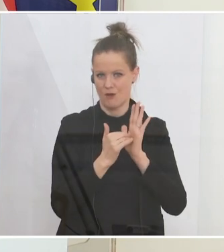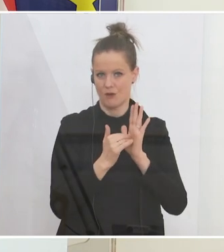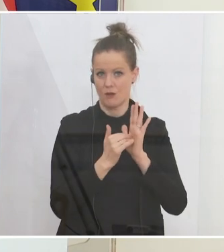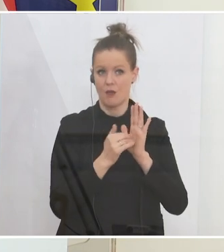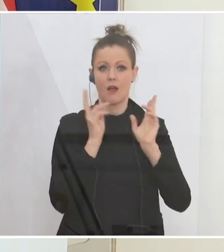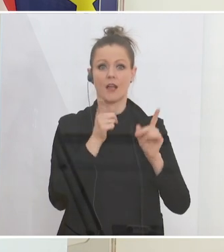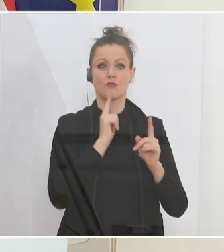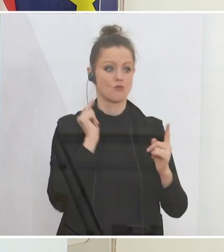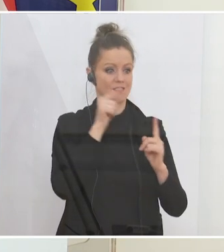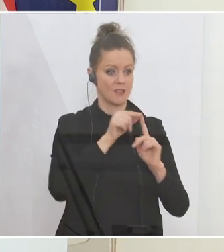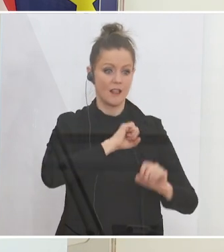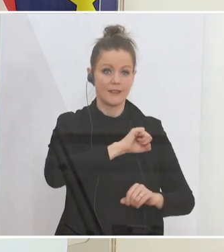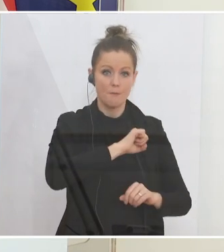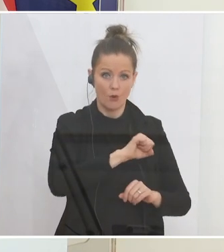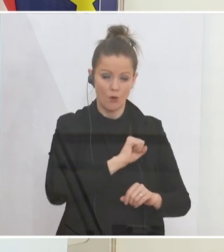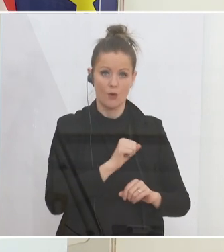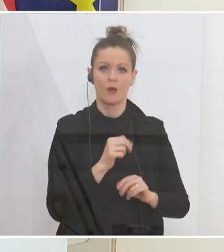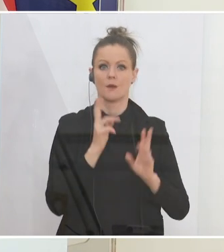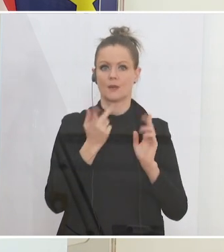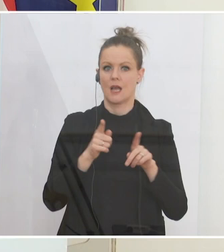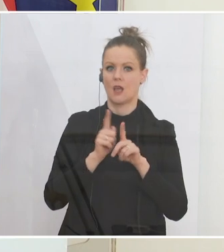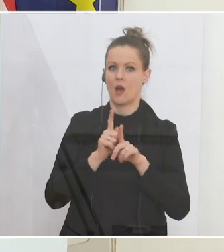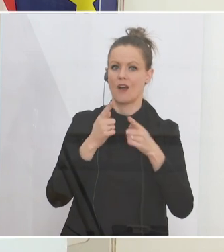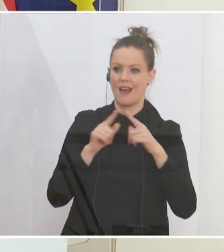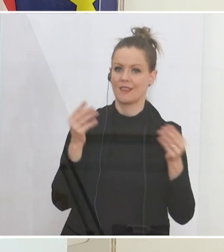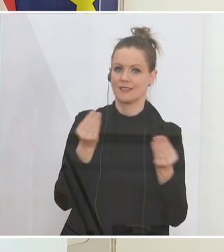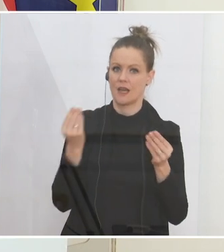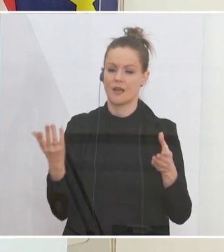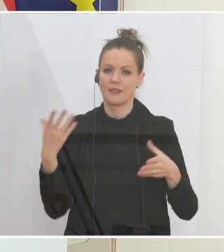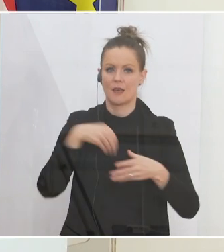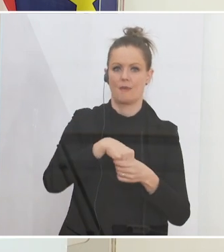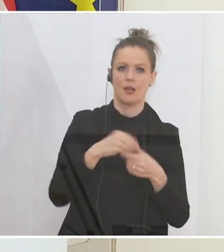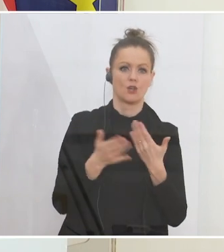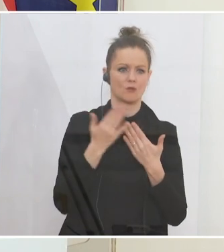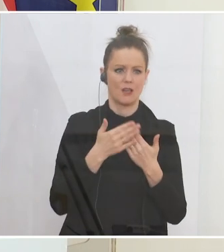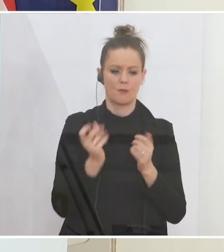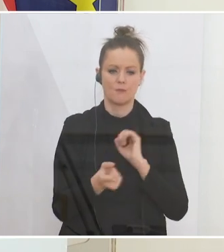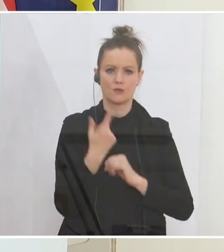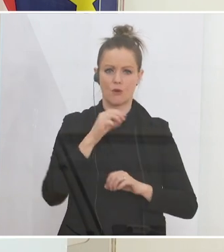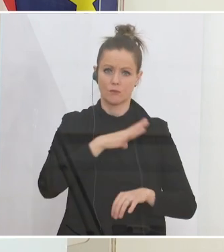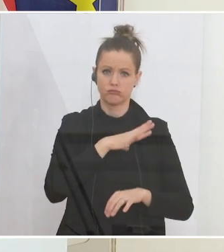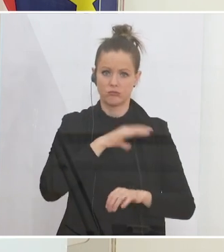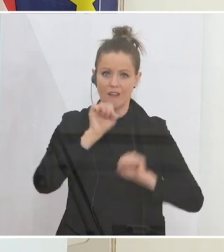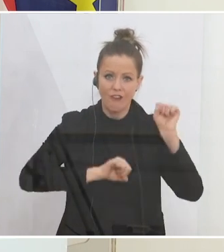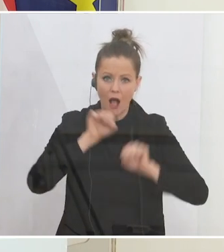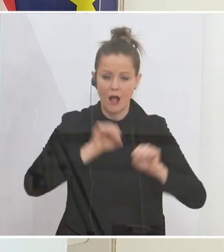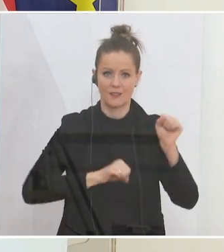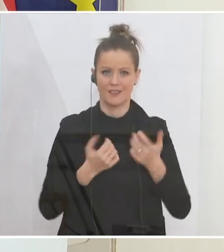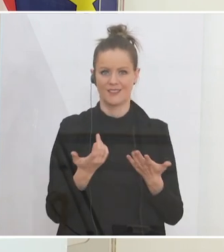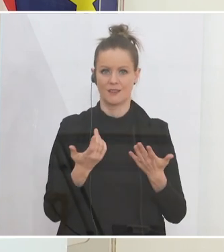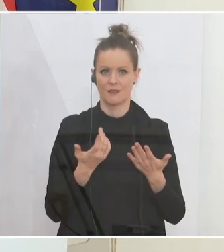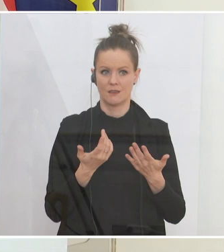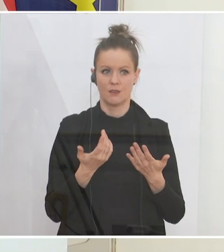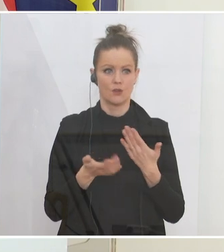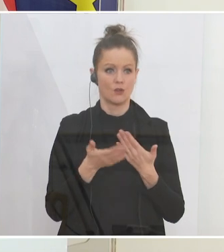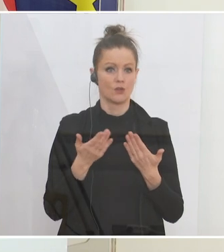Geschwindigkeit abzielen, man kann andererseits aber auch noch andere Elemente hinzuziehen, wie ein besonderes gefährliches Verhalten. Es kann oft gefährlicher sein, wenn